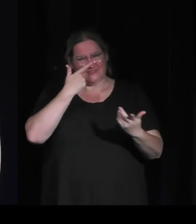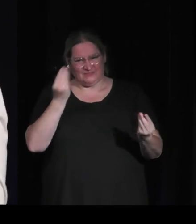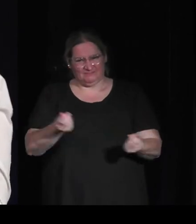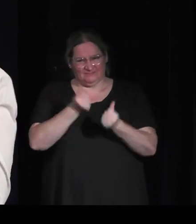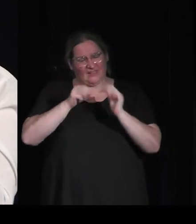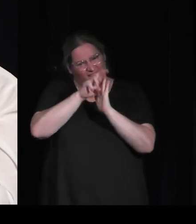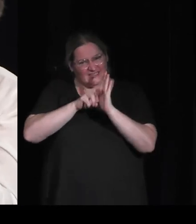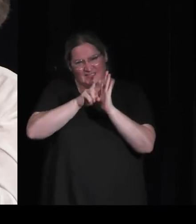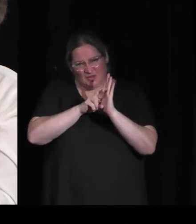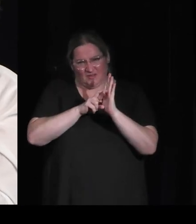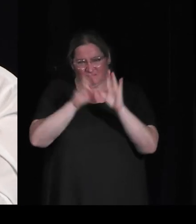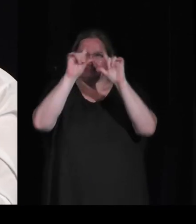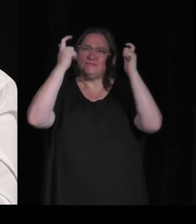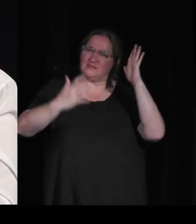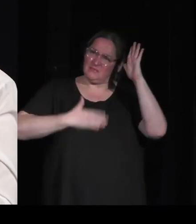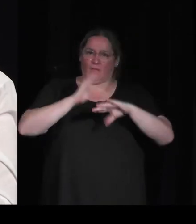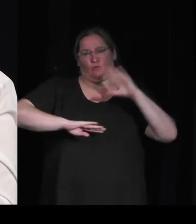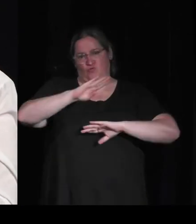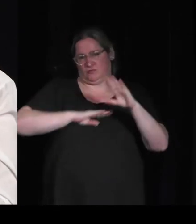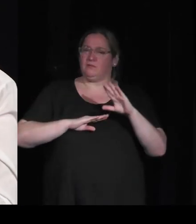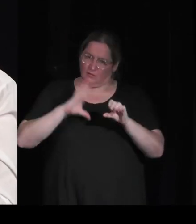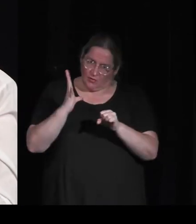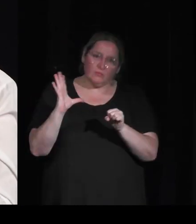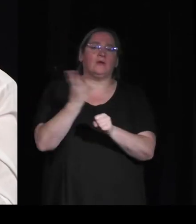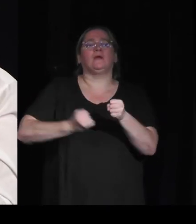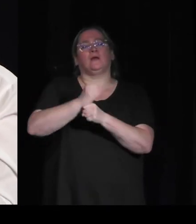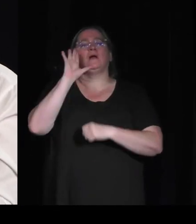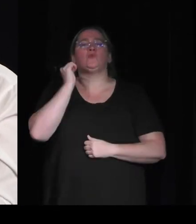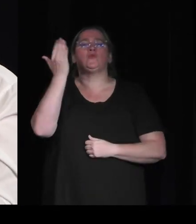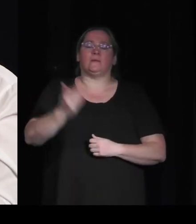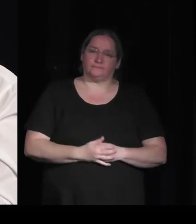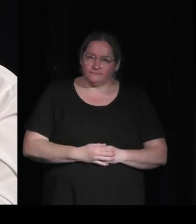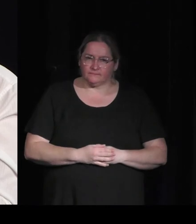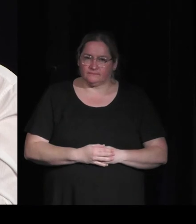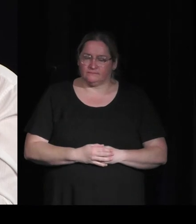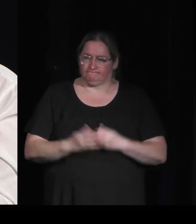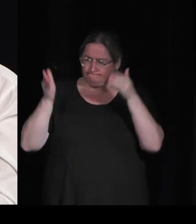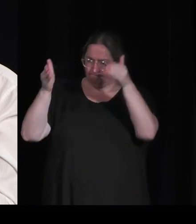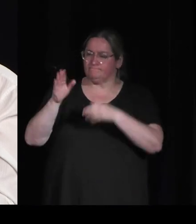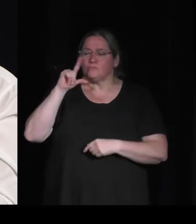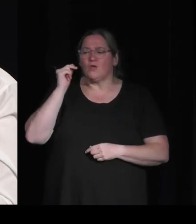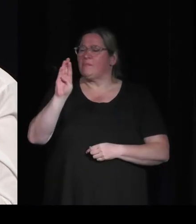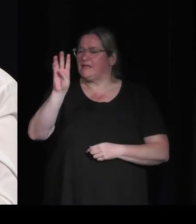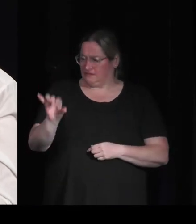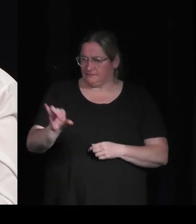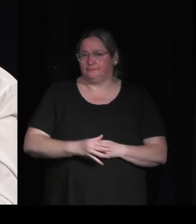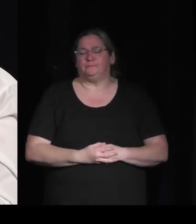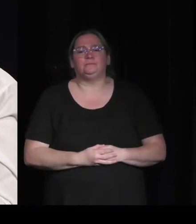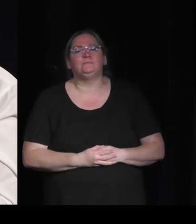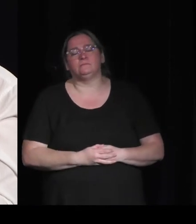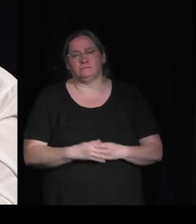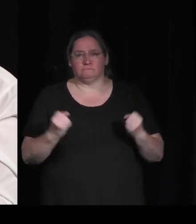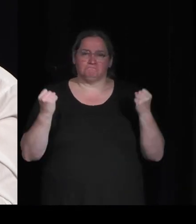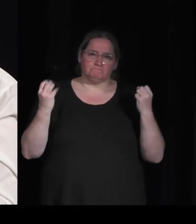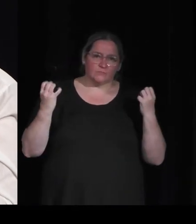Vincent Béry une des thématiques qui vient souvent dans le cadre du rapport au monde